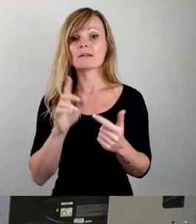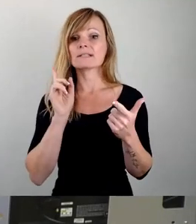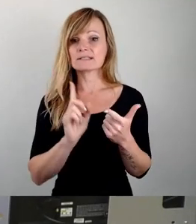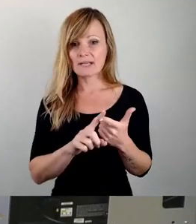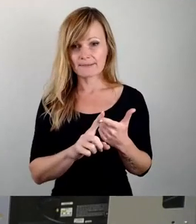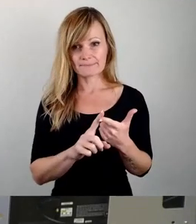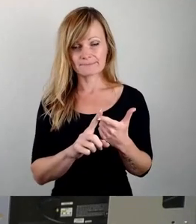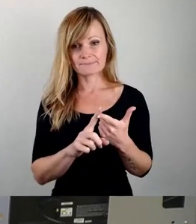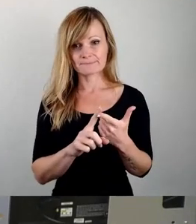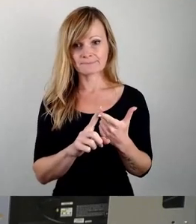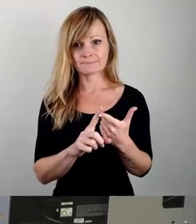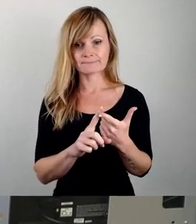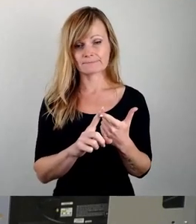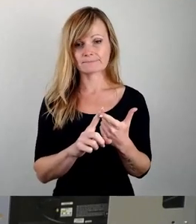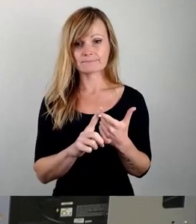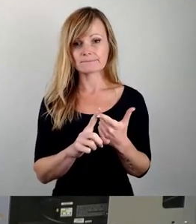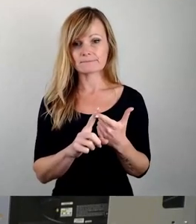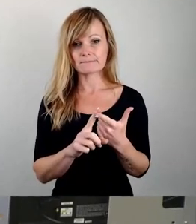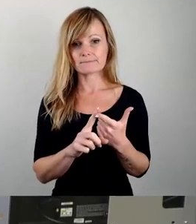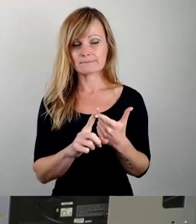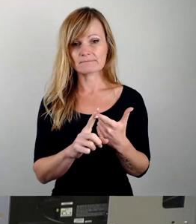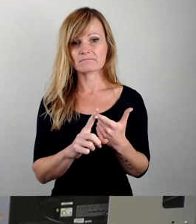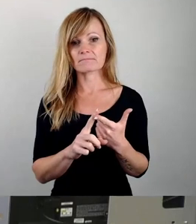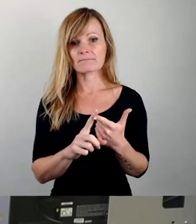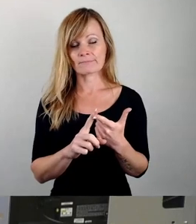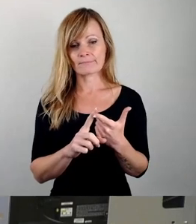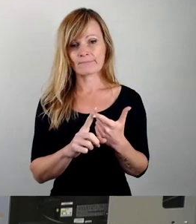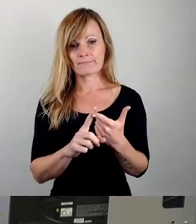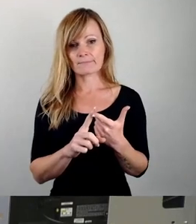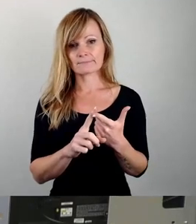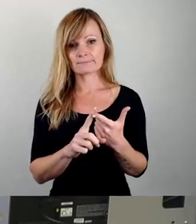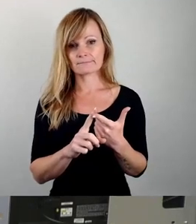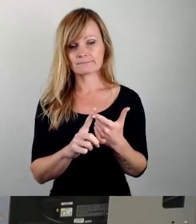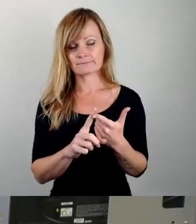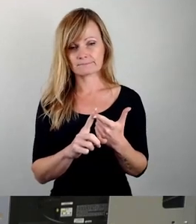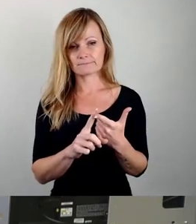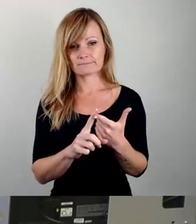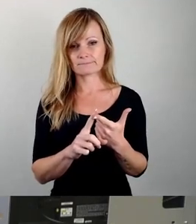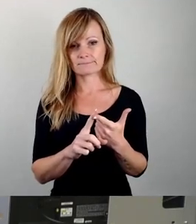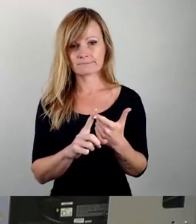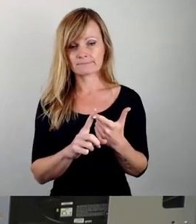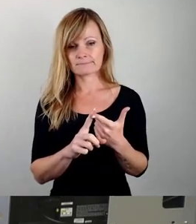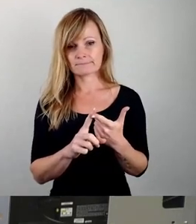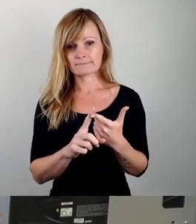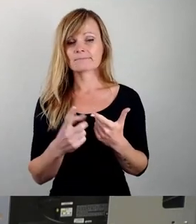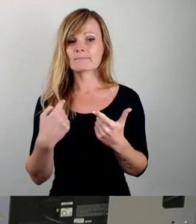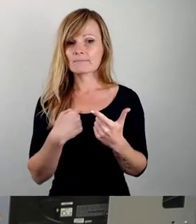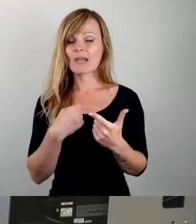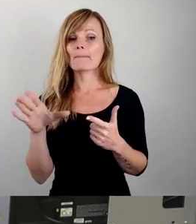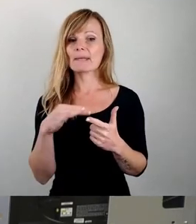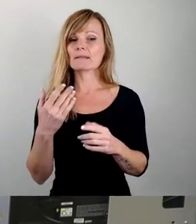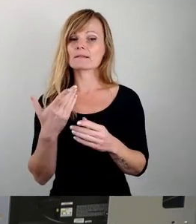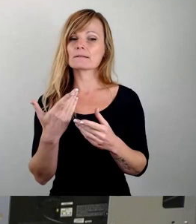Mitinitiator oder Spiritus Rektor der Bürgerbeteiligungssatzung sage ich Ihnen nochmal